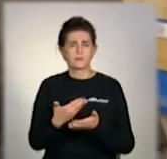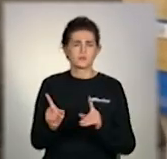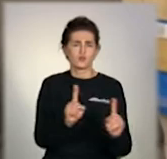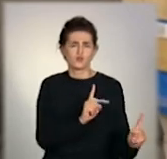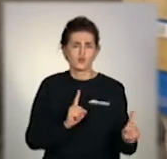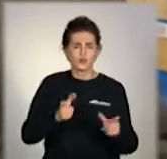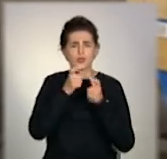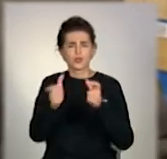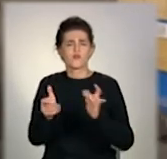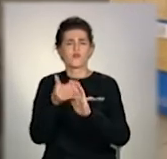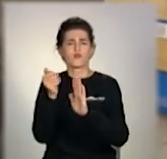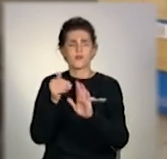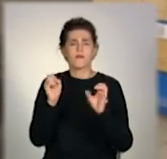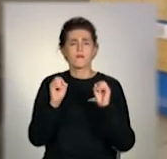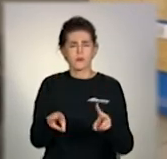якщо йому крикнуть,